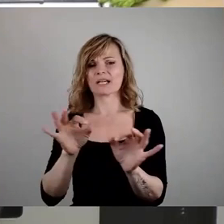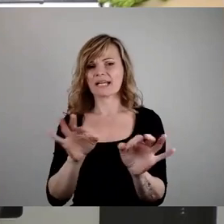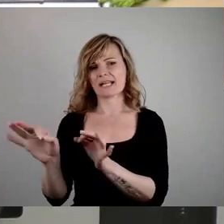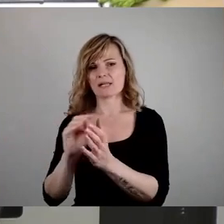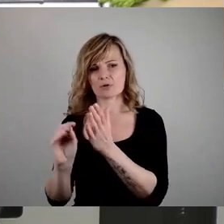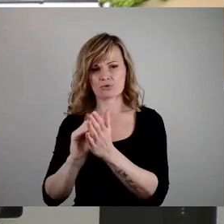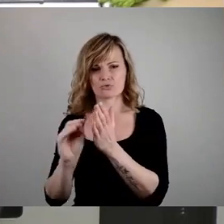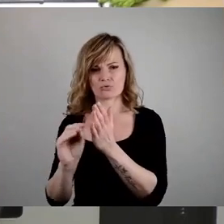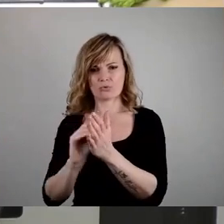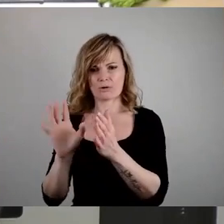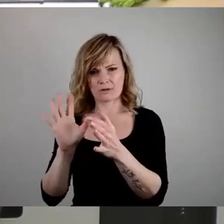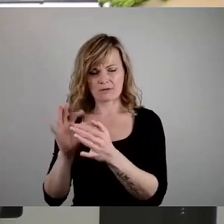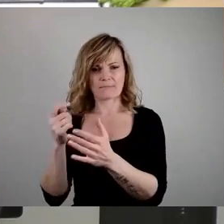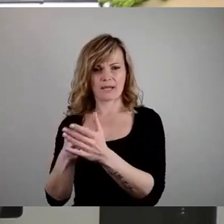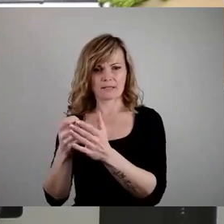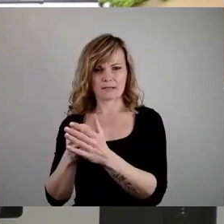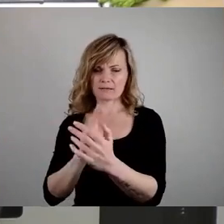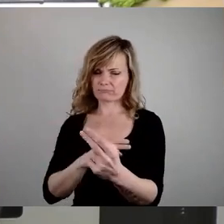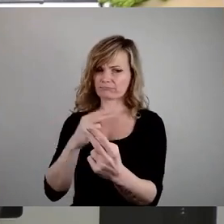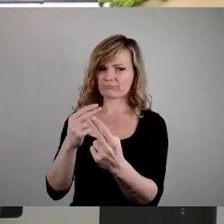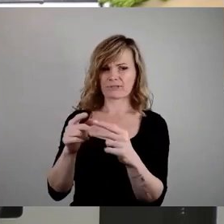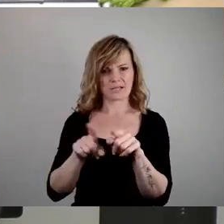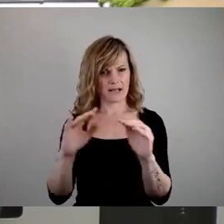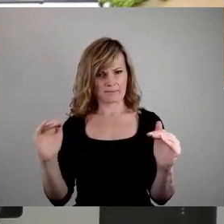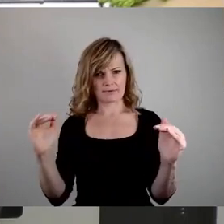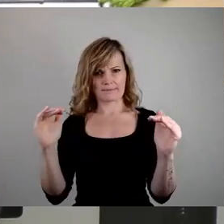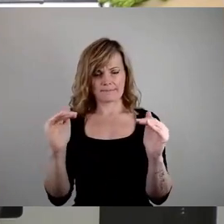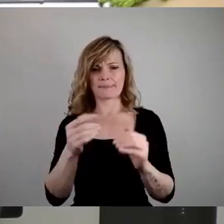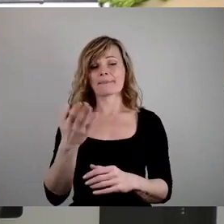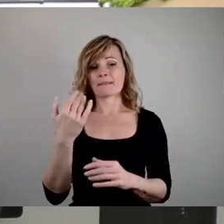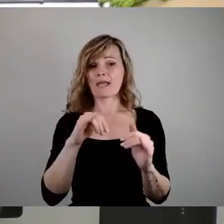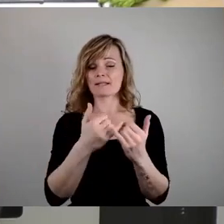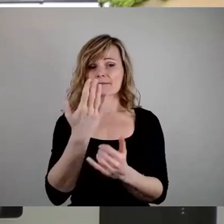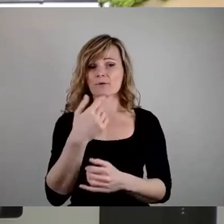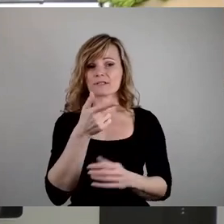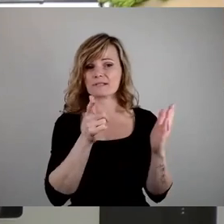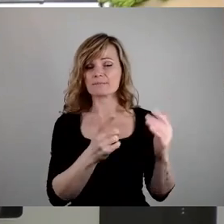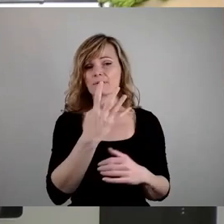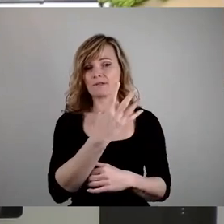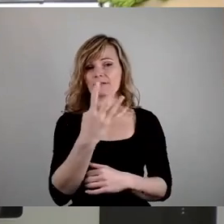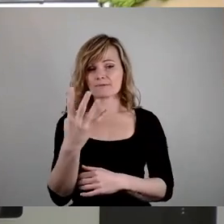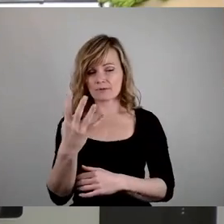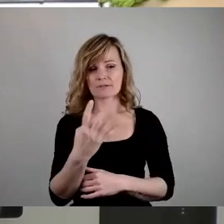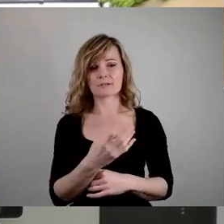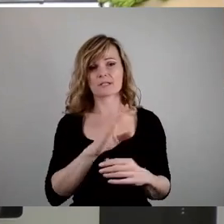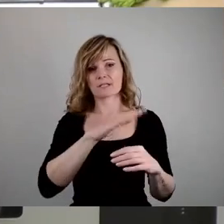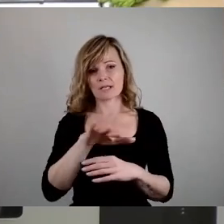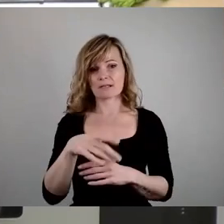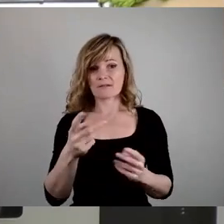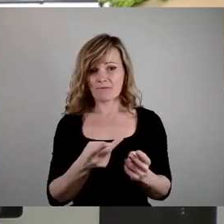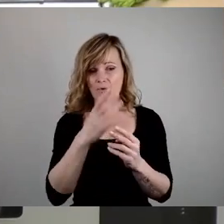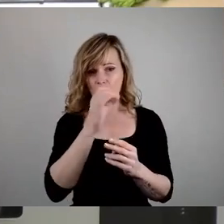der ganze Hintergrund. Damit werden die Eltern von 744 Kindern in Förderhorten entlastet. Und